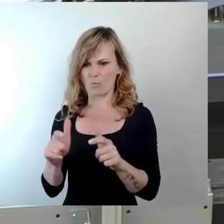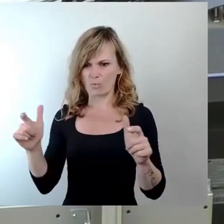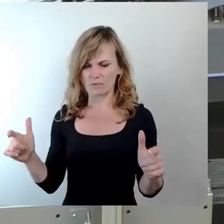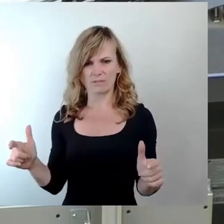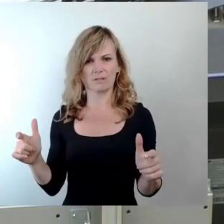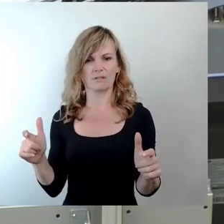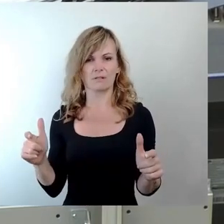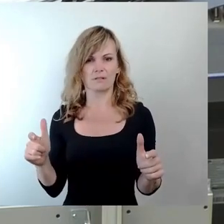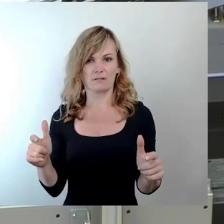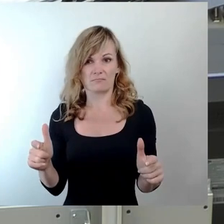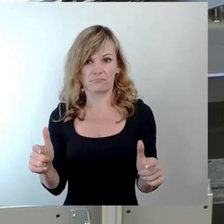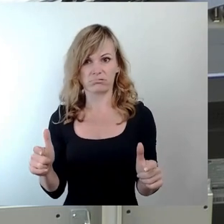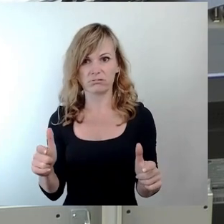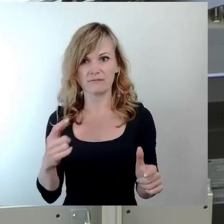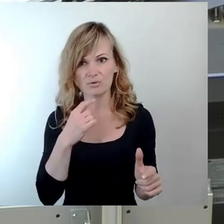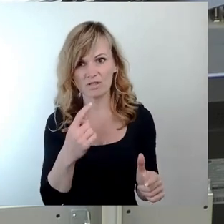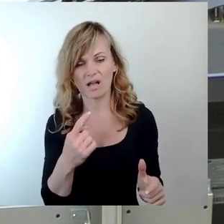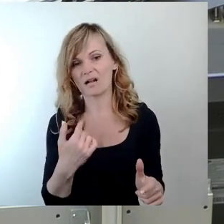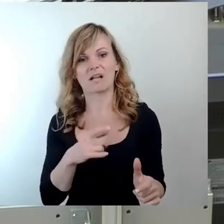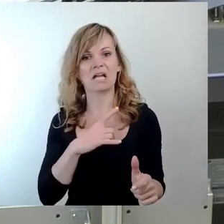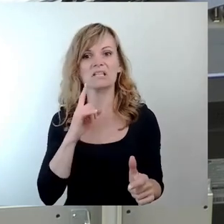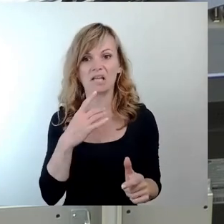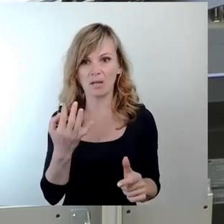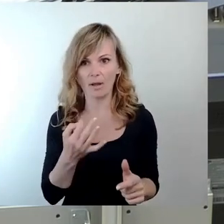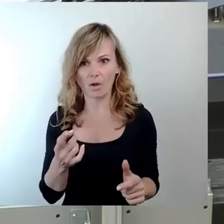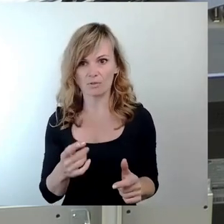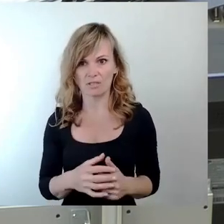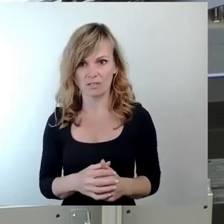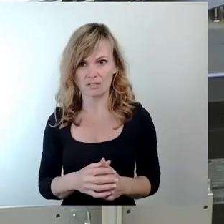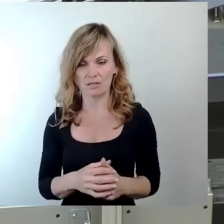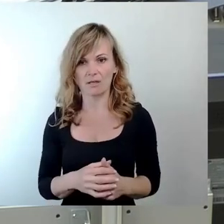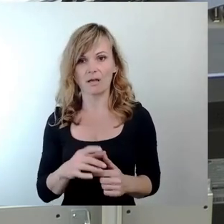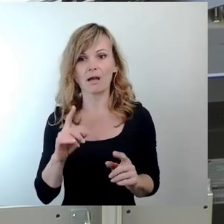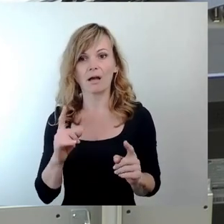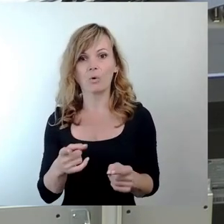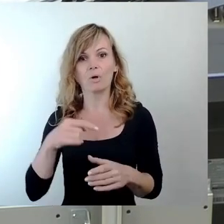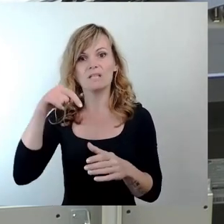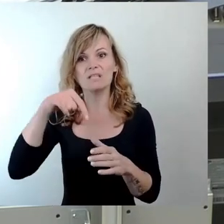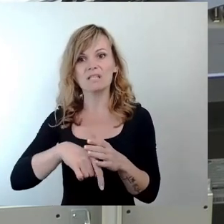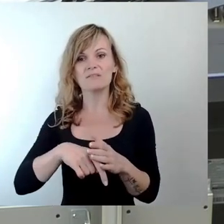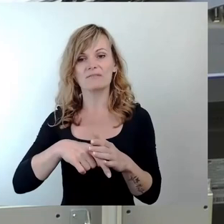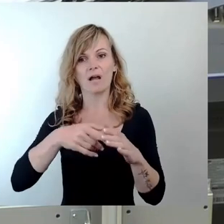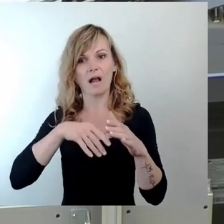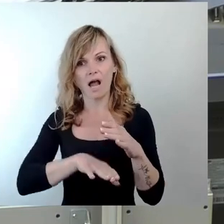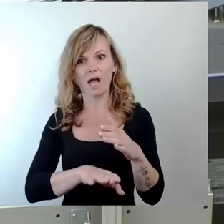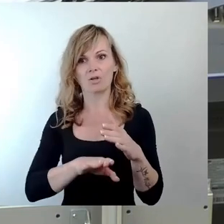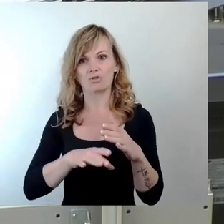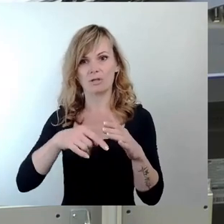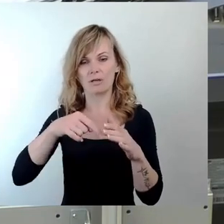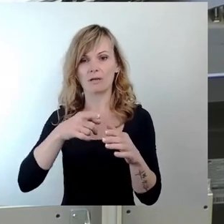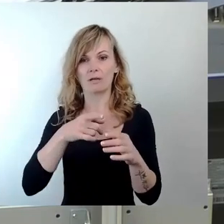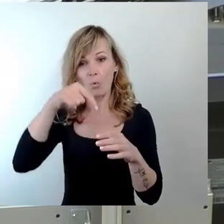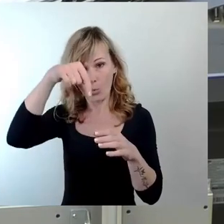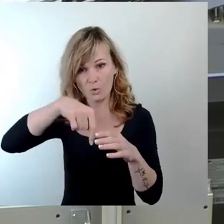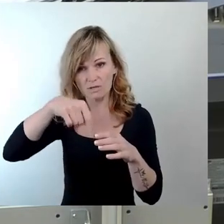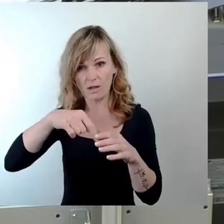eigentlich ich nicht für notwendig halte und angesichts auch einer Tiefgarage, die sich direkt darunter befindet. Also